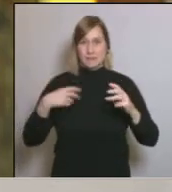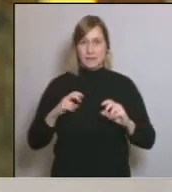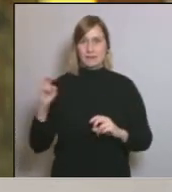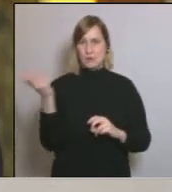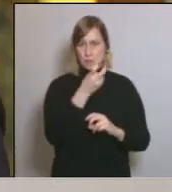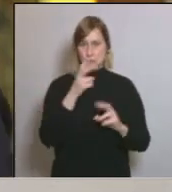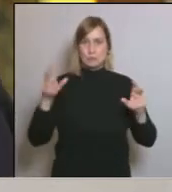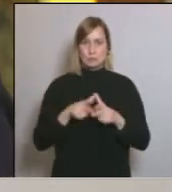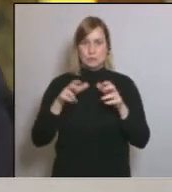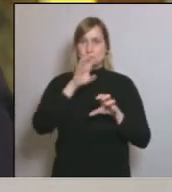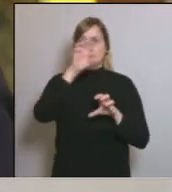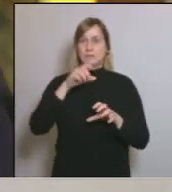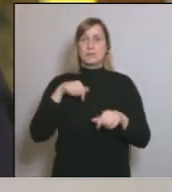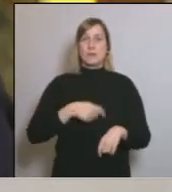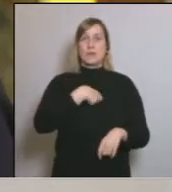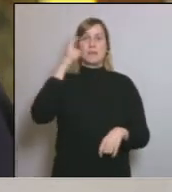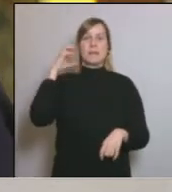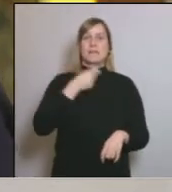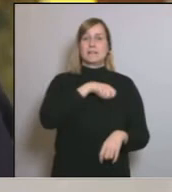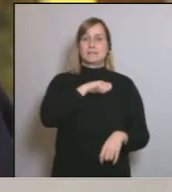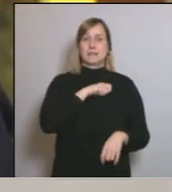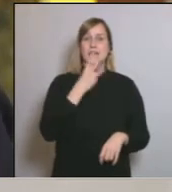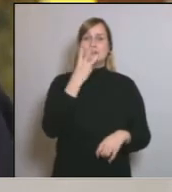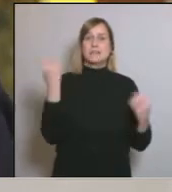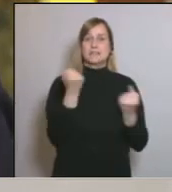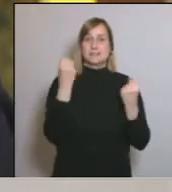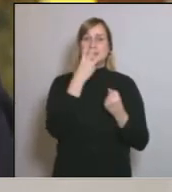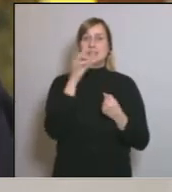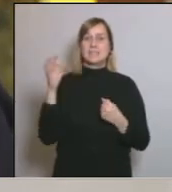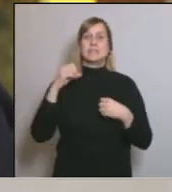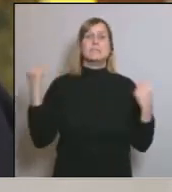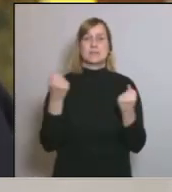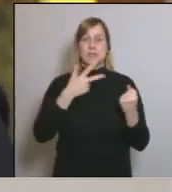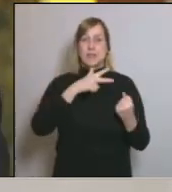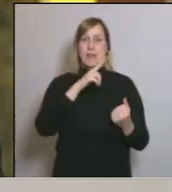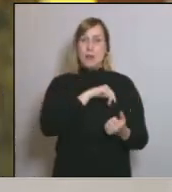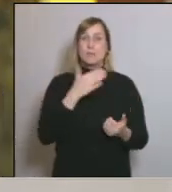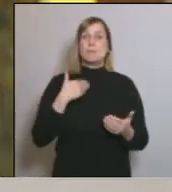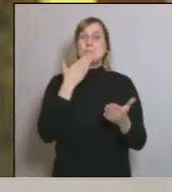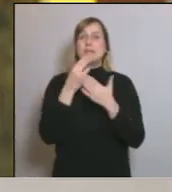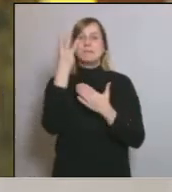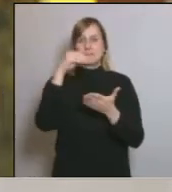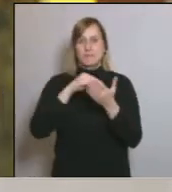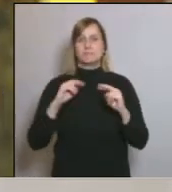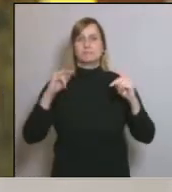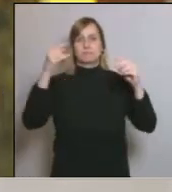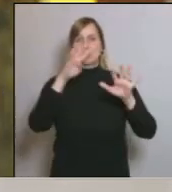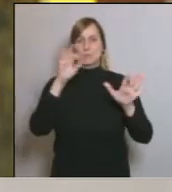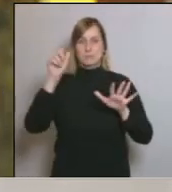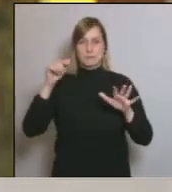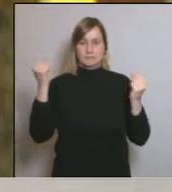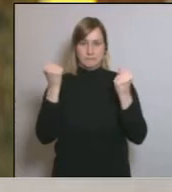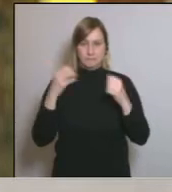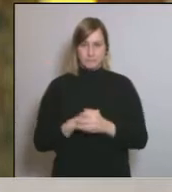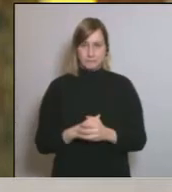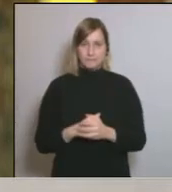L'Estat hi destina 300 milions d'euros. Demanem que com a mínim es tripliqui aquesta xifra. Una altra mesura, regular la suspensió